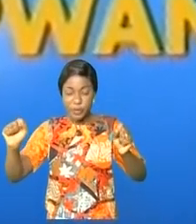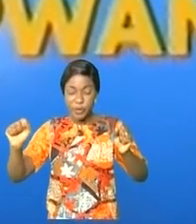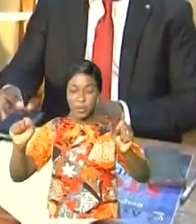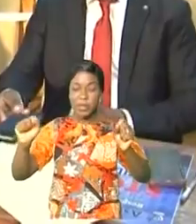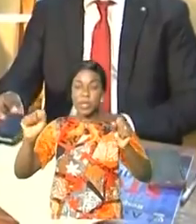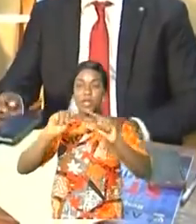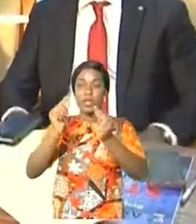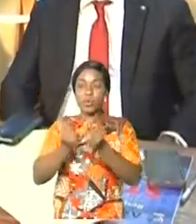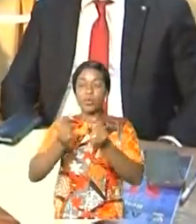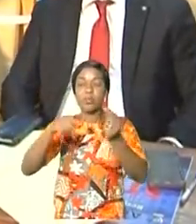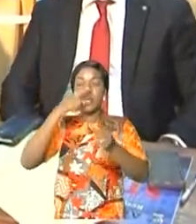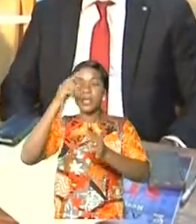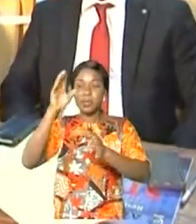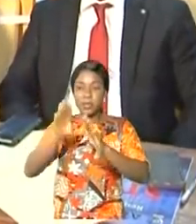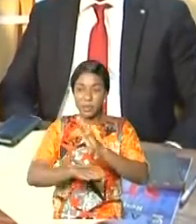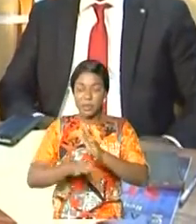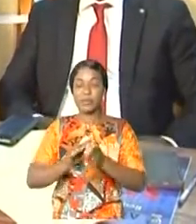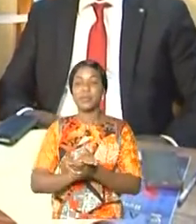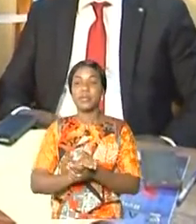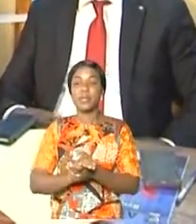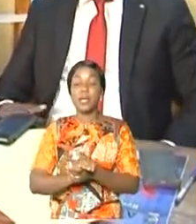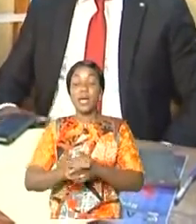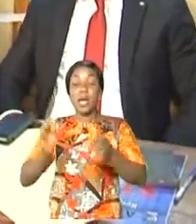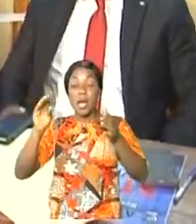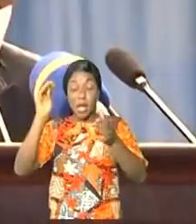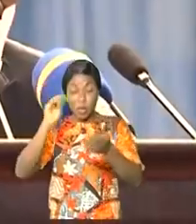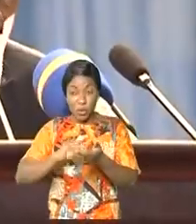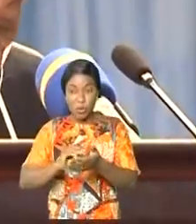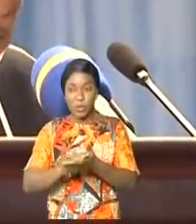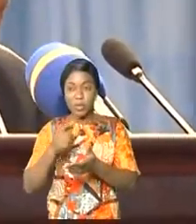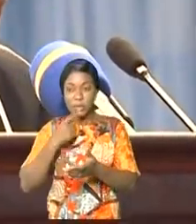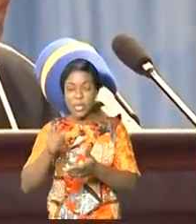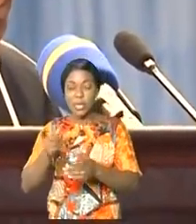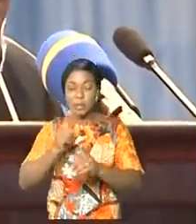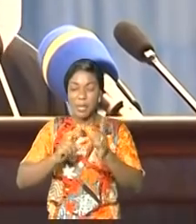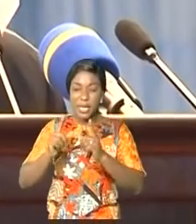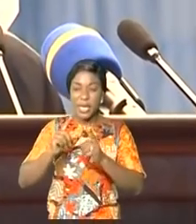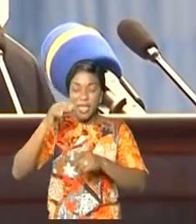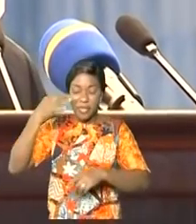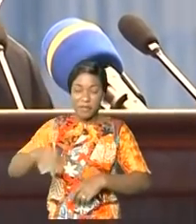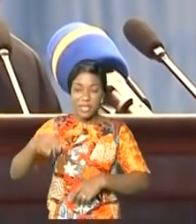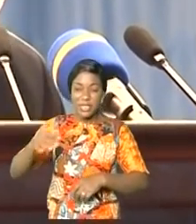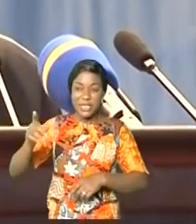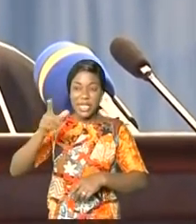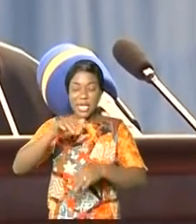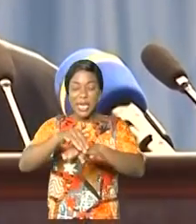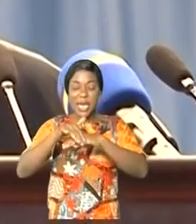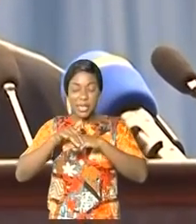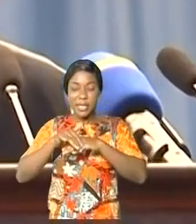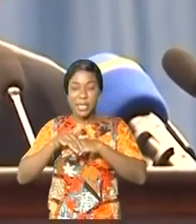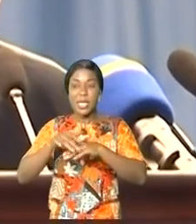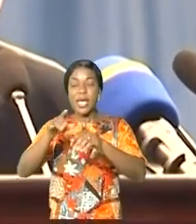et l'émergence du Congo à TEC. Outre les français, langue officielle en République démocratique du Congo, et l'anglais élémentaire,